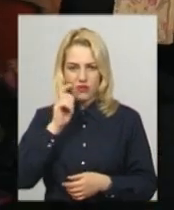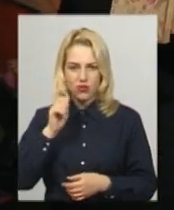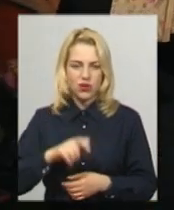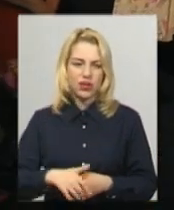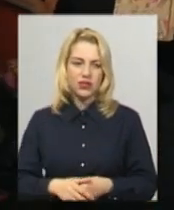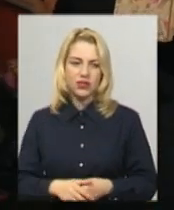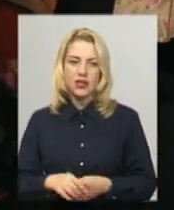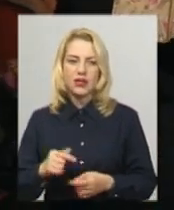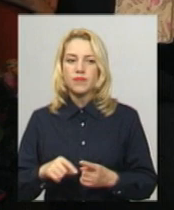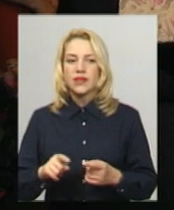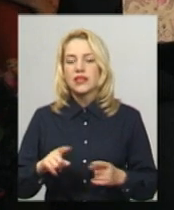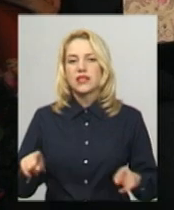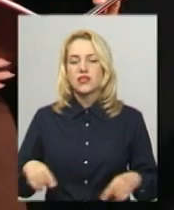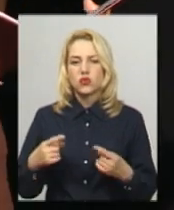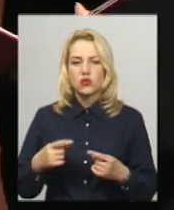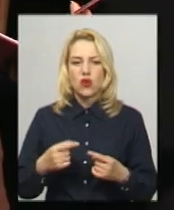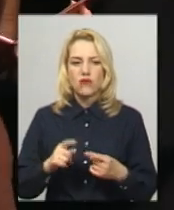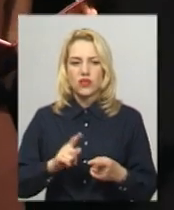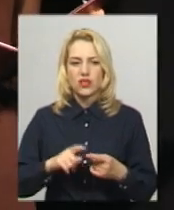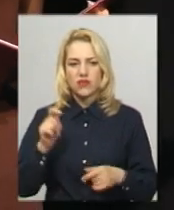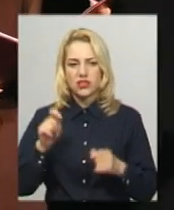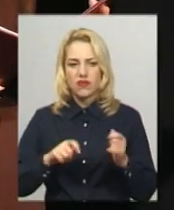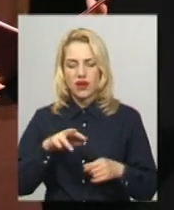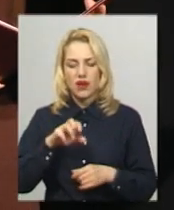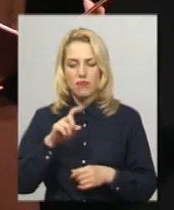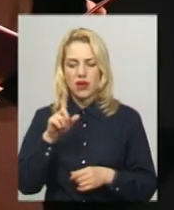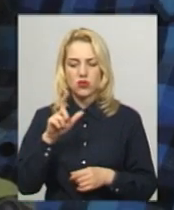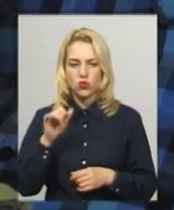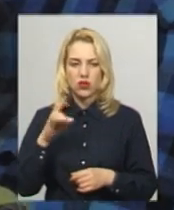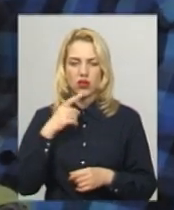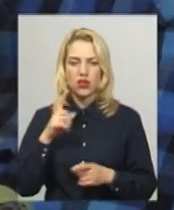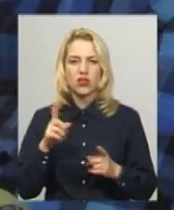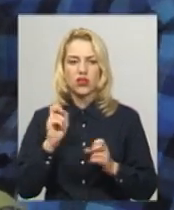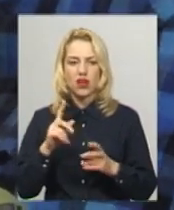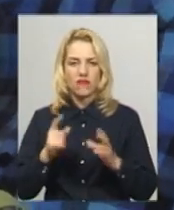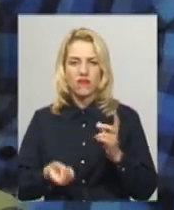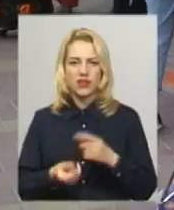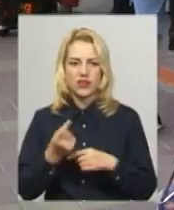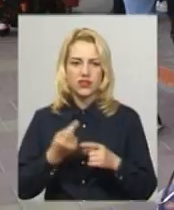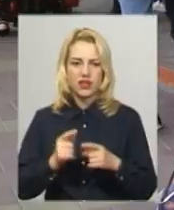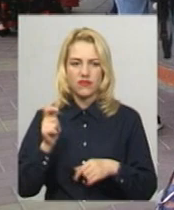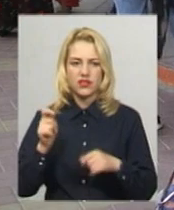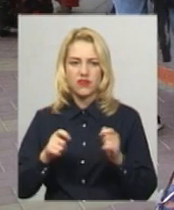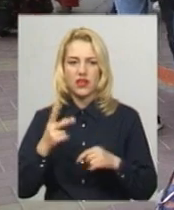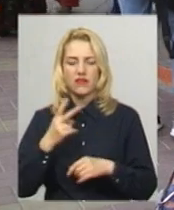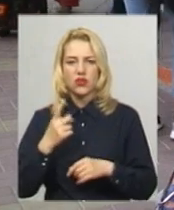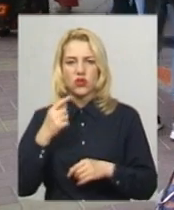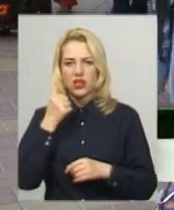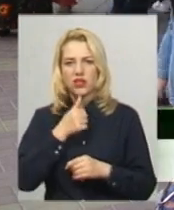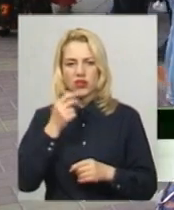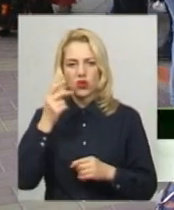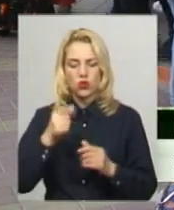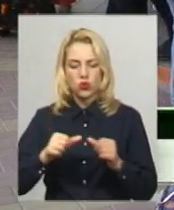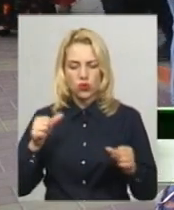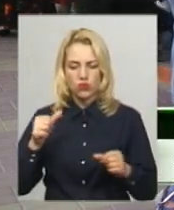Засновник фестивалю «Монавеста від Луня» Ніна Мазур пригадує, як виник фестиваль. 21 рік тому у Києві